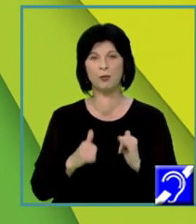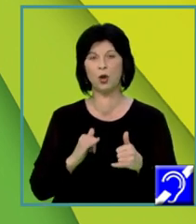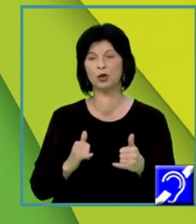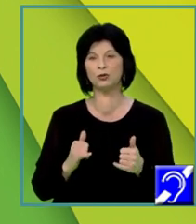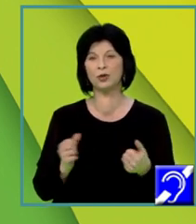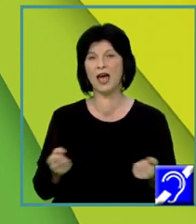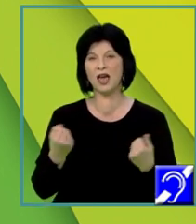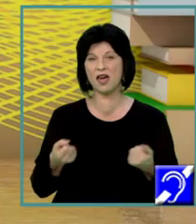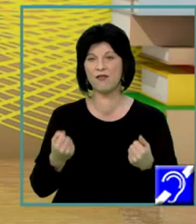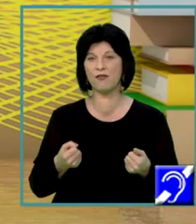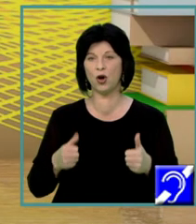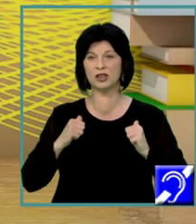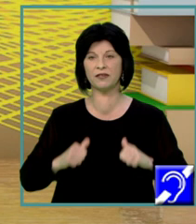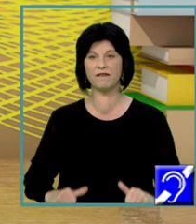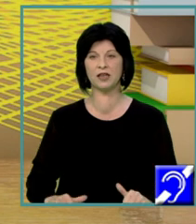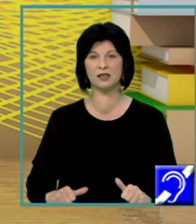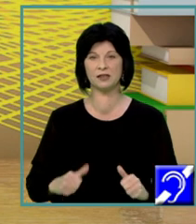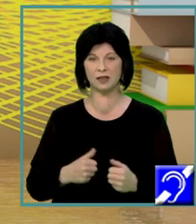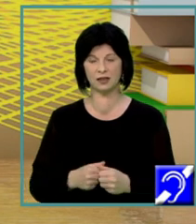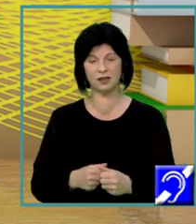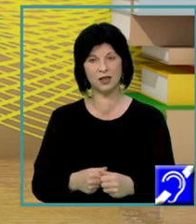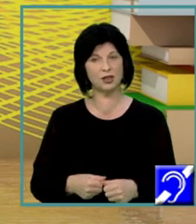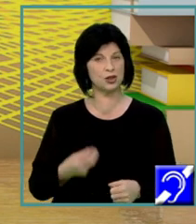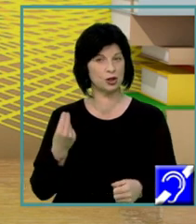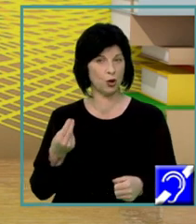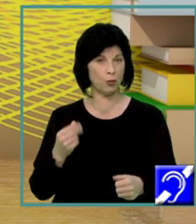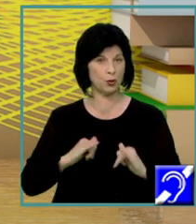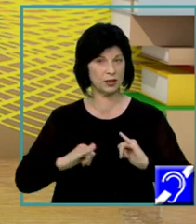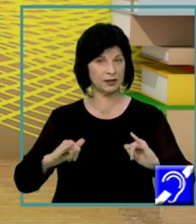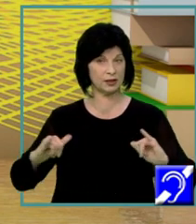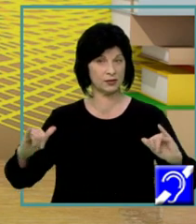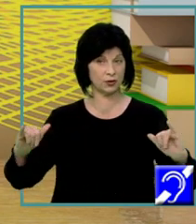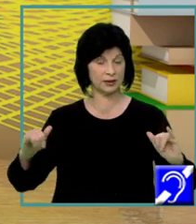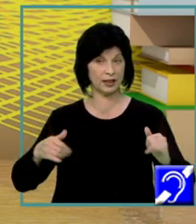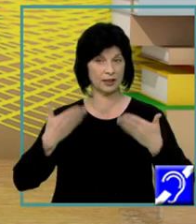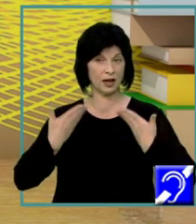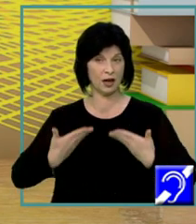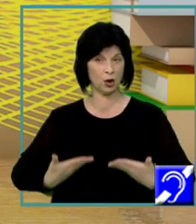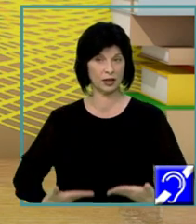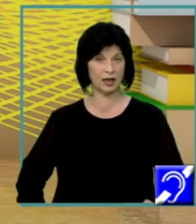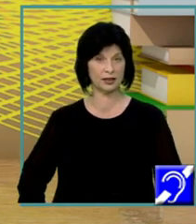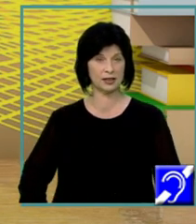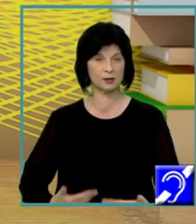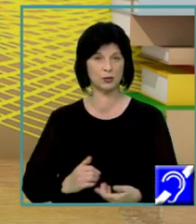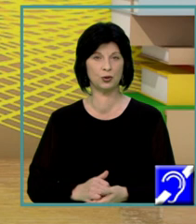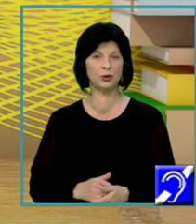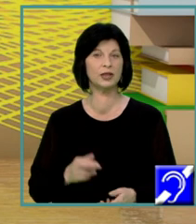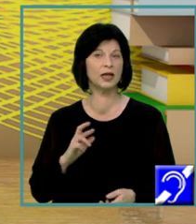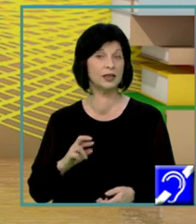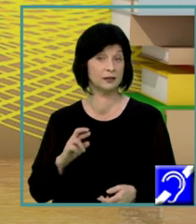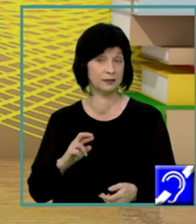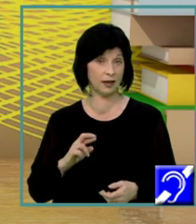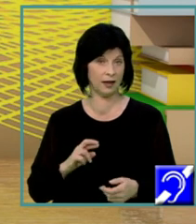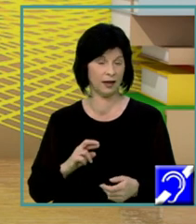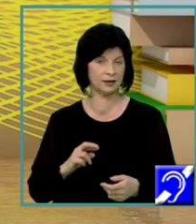Și nu uitați că, de fapt, cerința are legătură cu riscul. Am scris aici, am notat o idee.